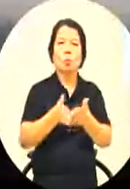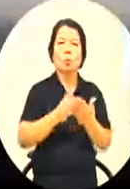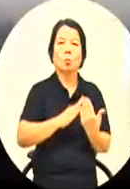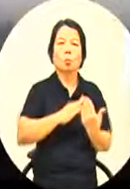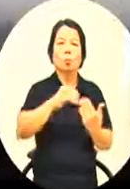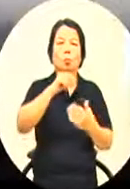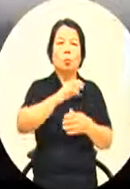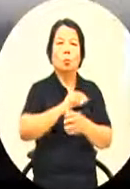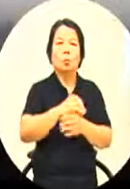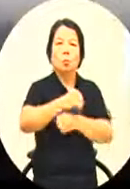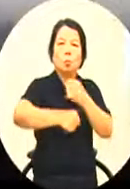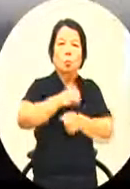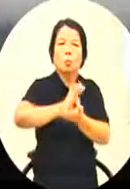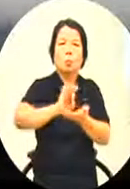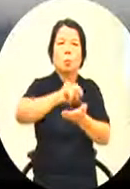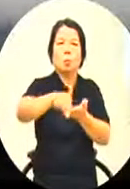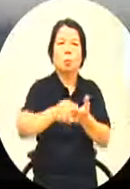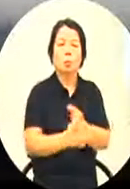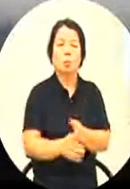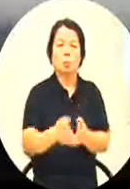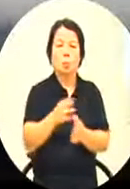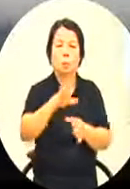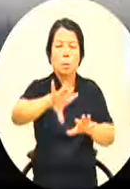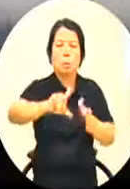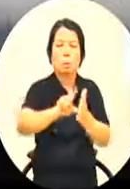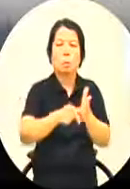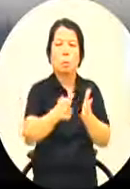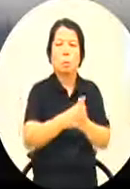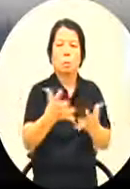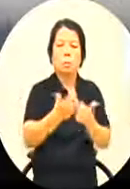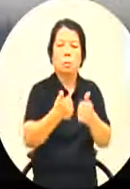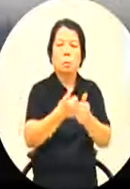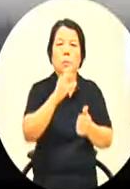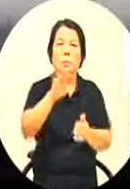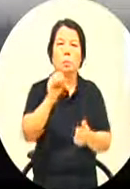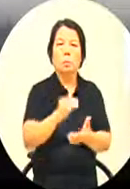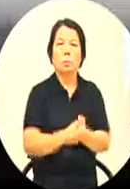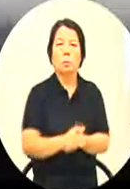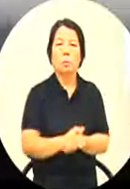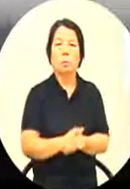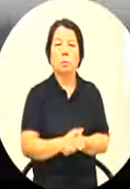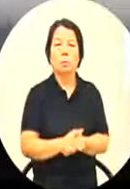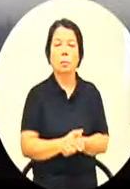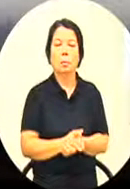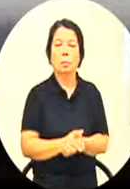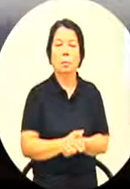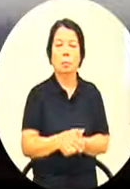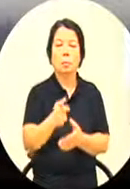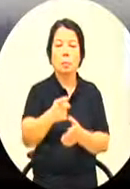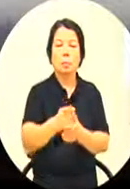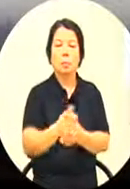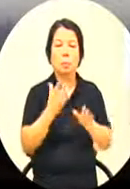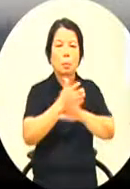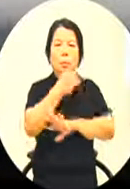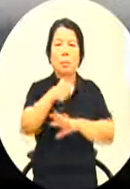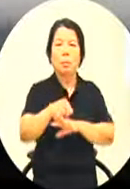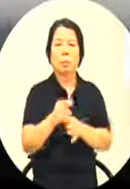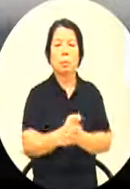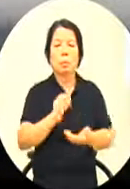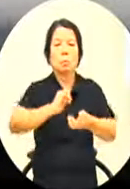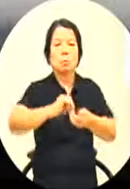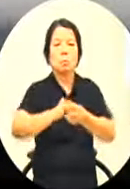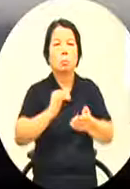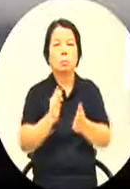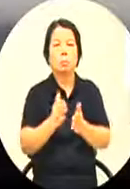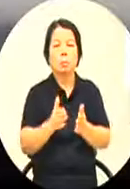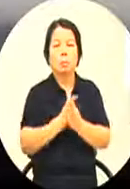你们可能早就有规划了是不是在这个时间点还有机会我不晓得但是就算过了也不一定被钢雕